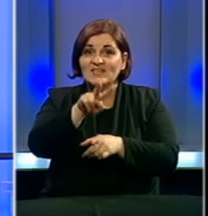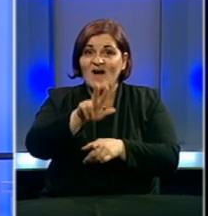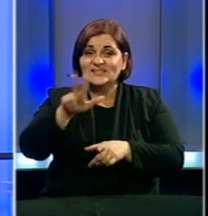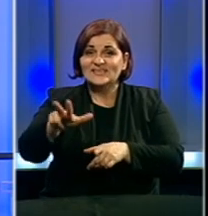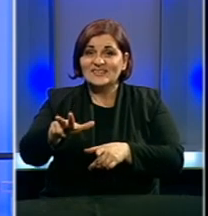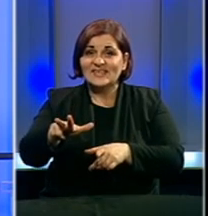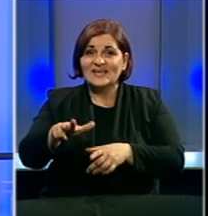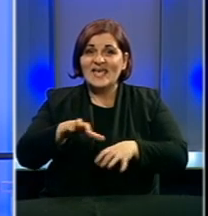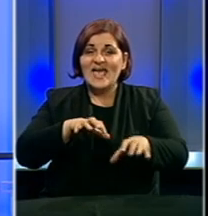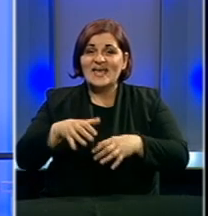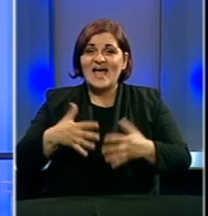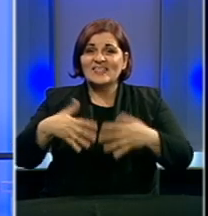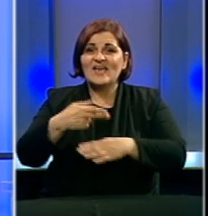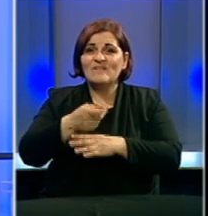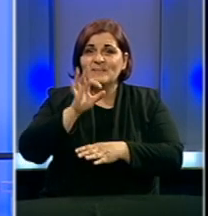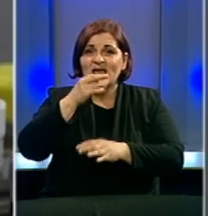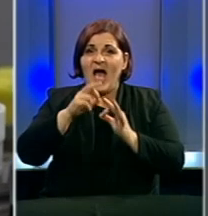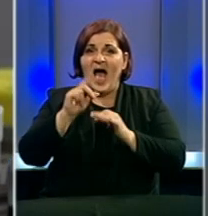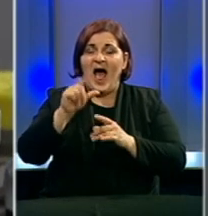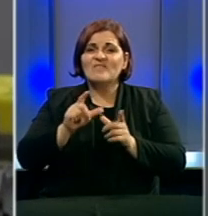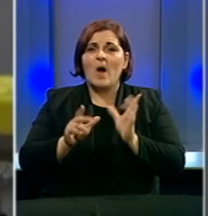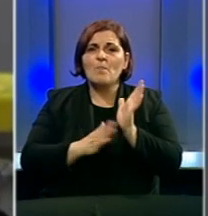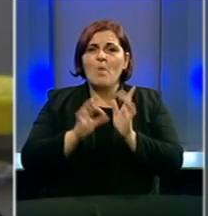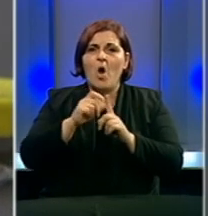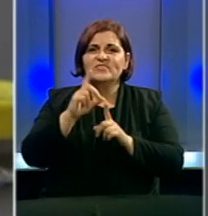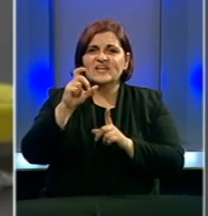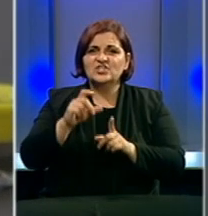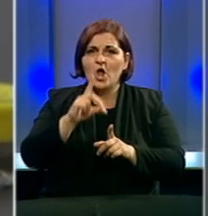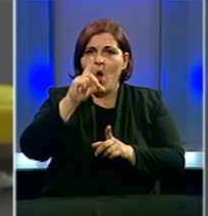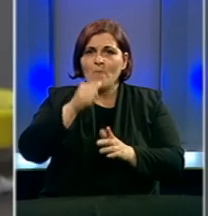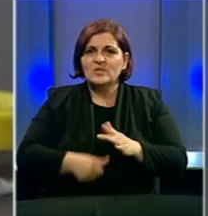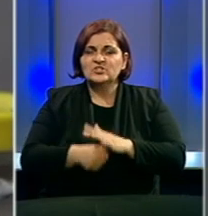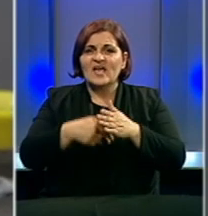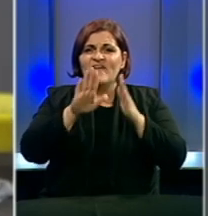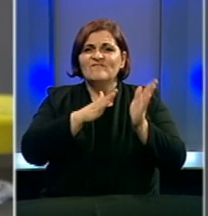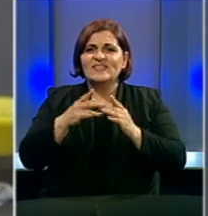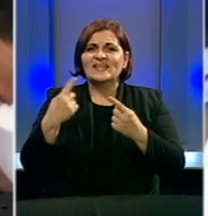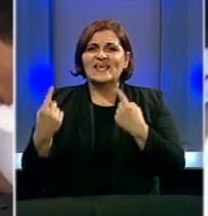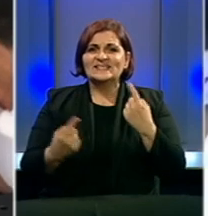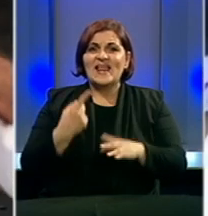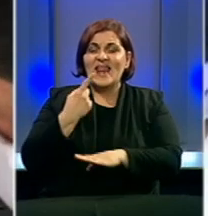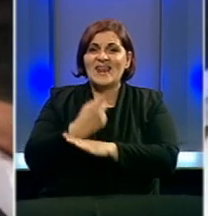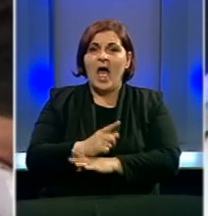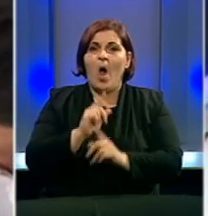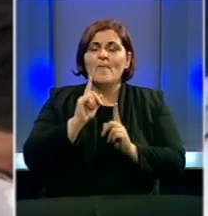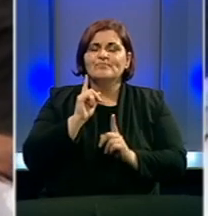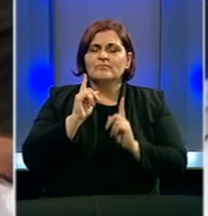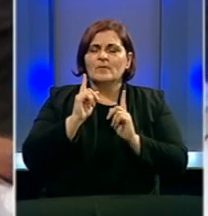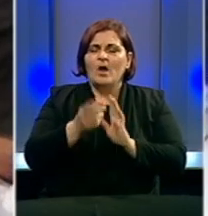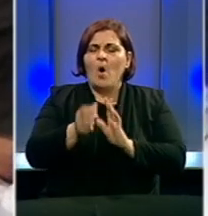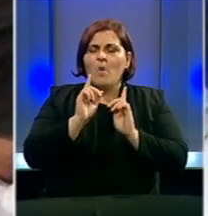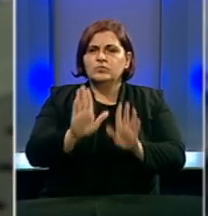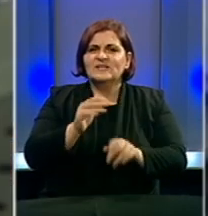su 23 radnika fabrike obuće Alfa u Modrići. Opštinski štab za vanredne situacije naložio je obustavljanje rada